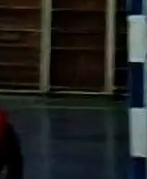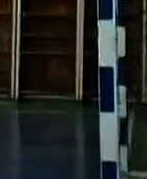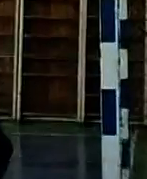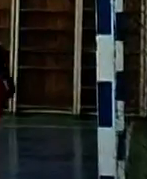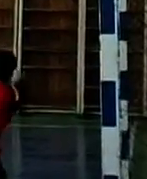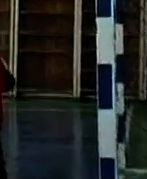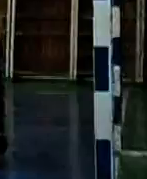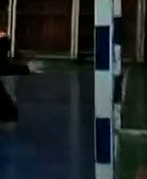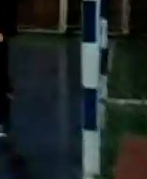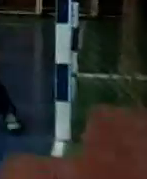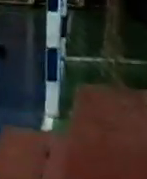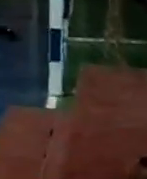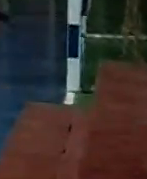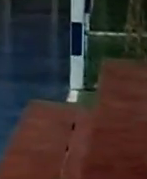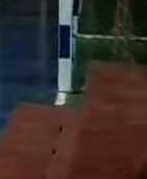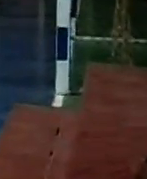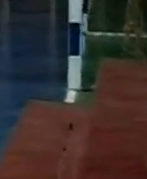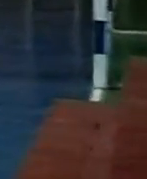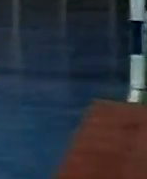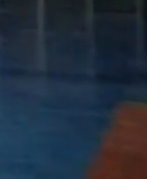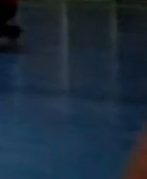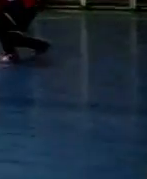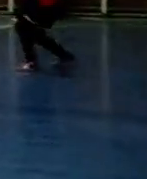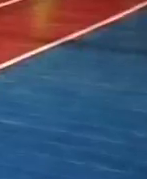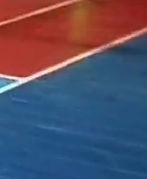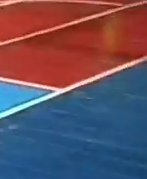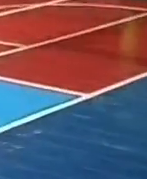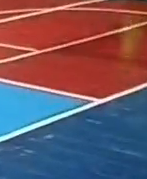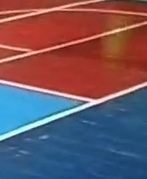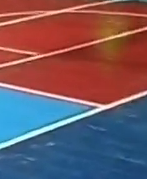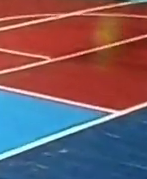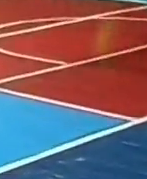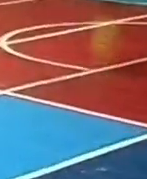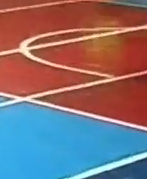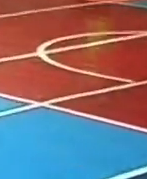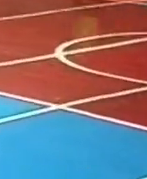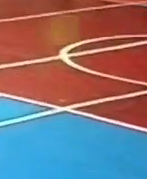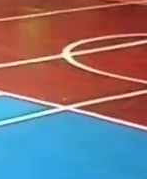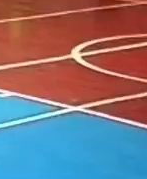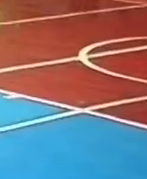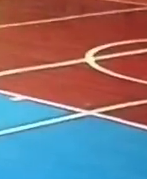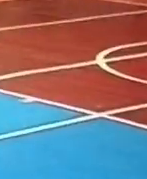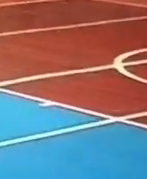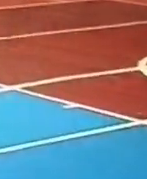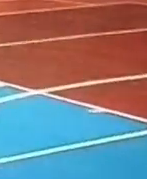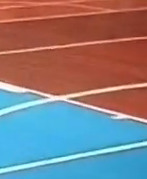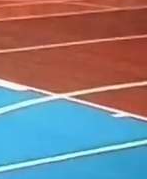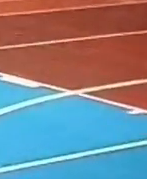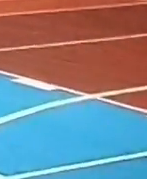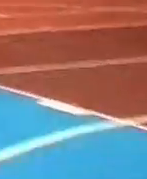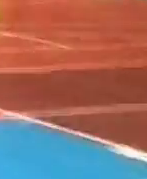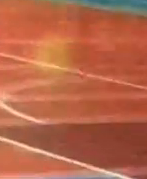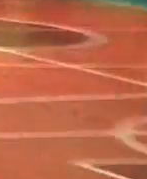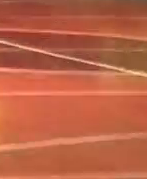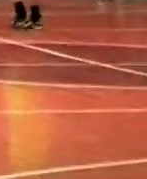зустрілися гості з черкаської команди Дніпро-80 та Олександрійського Аметиста. Черкащани перемогли суперників 4-0 і вперше